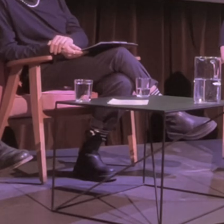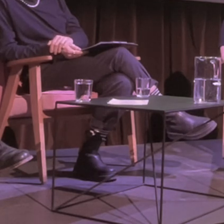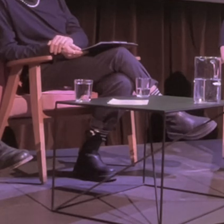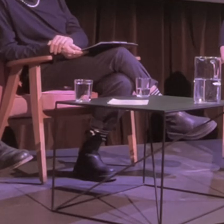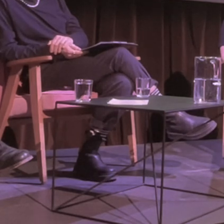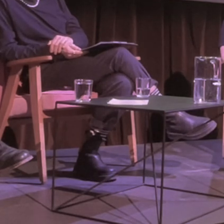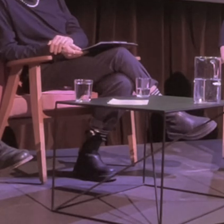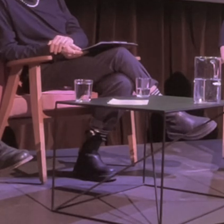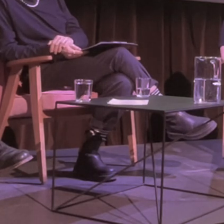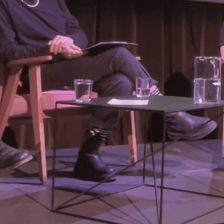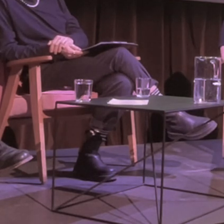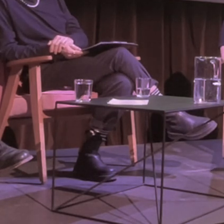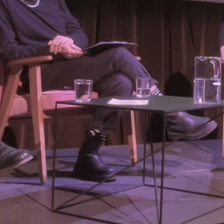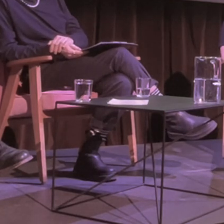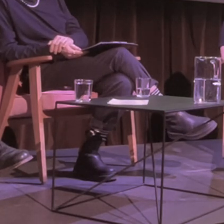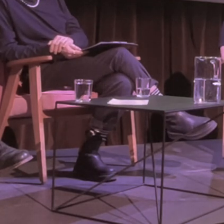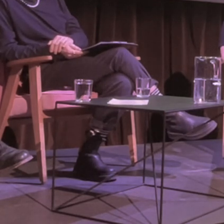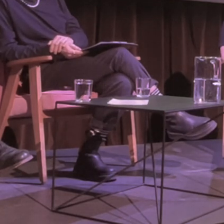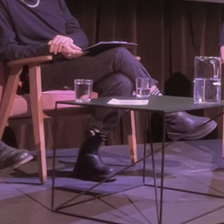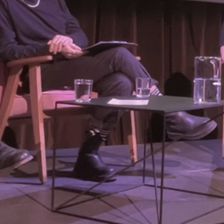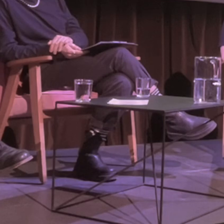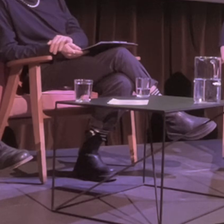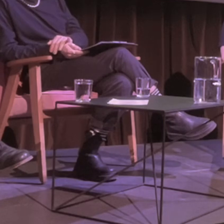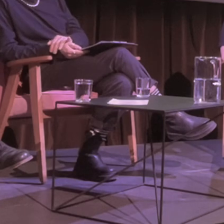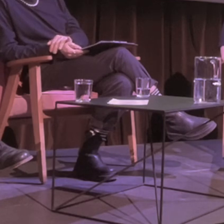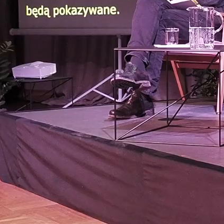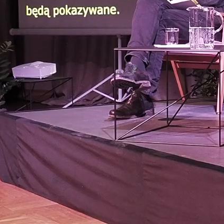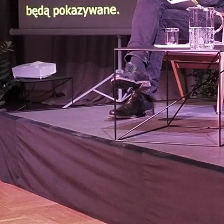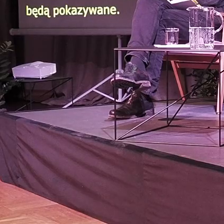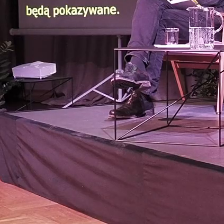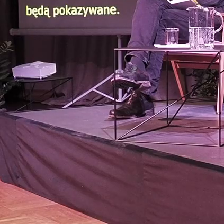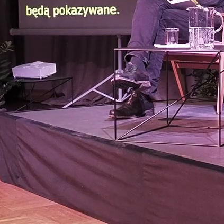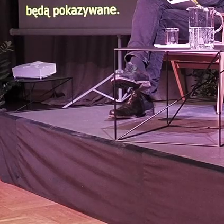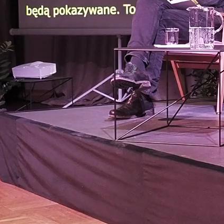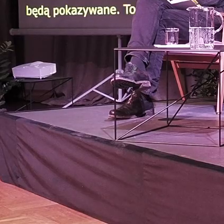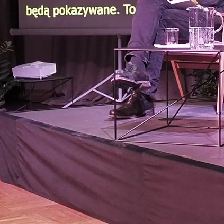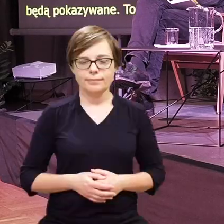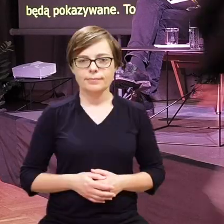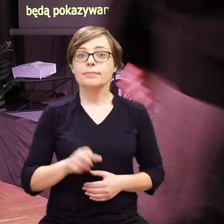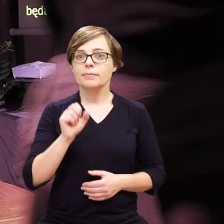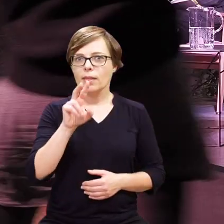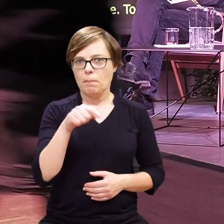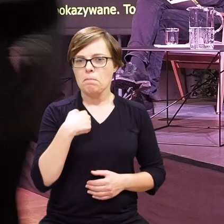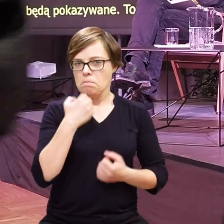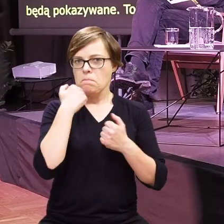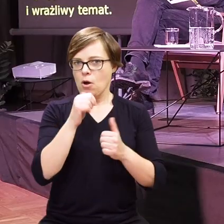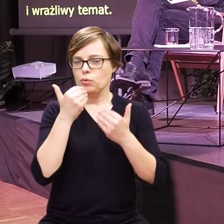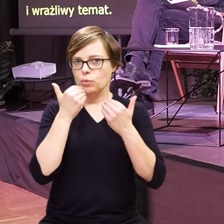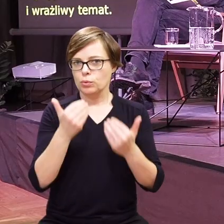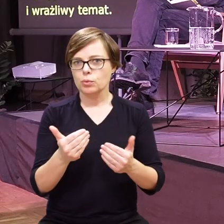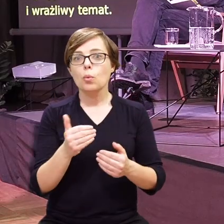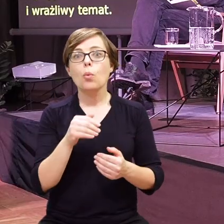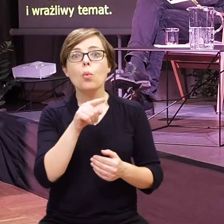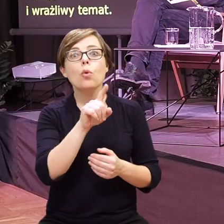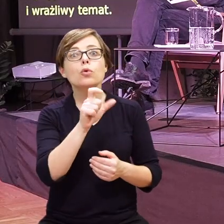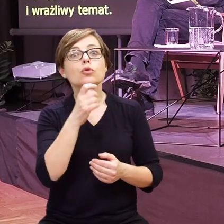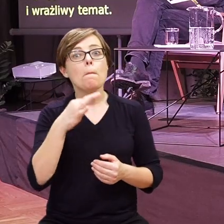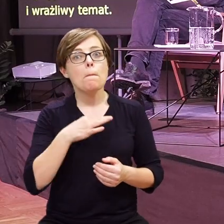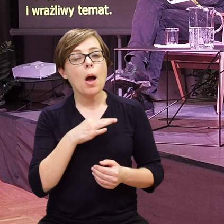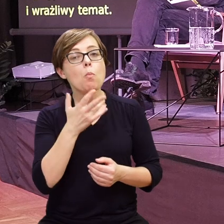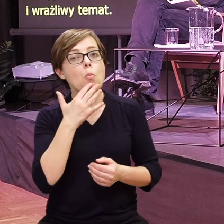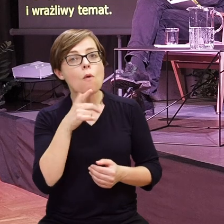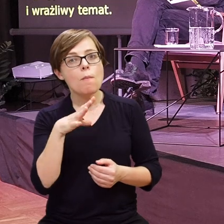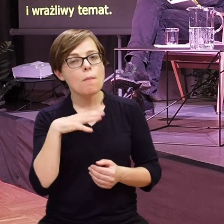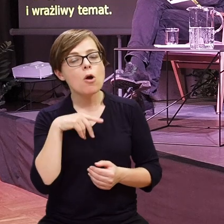dodać coś takiego, jak taki trigger warning do książki oraz ten przykład na polski język migowy. Bardzo dziękuję. Tak, bardzo dziękuję, bo myślę, że to jest